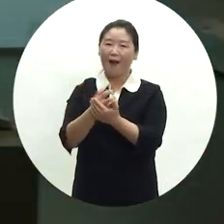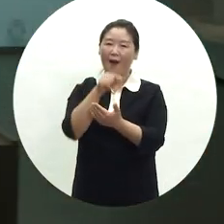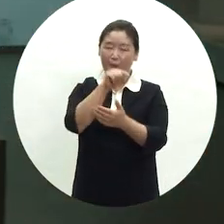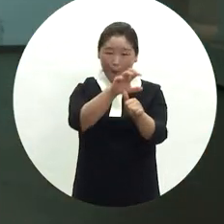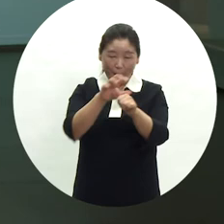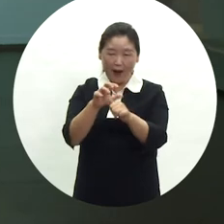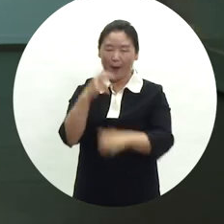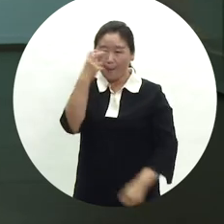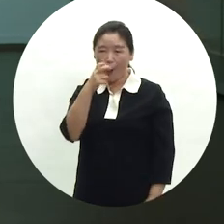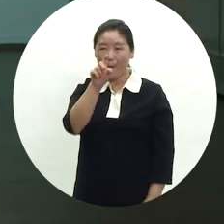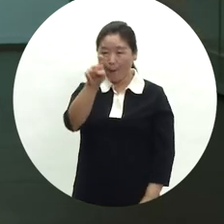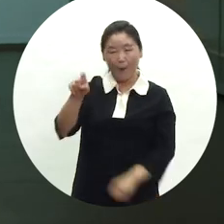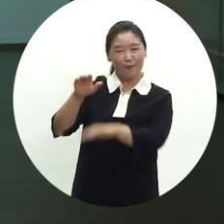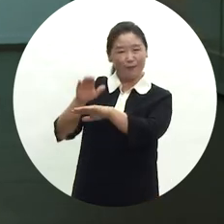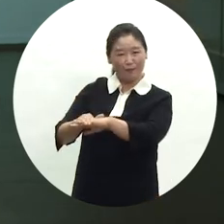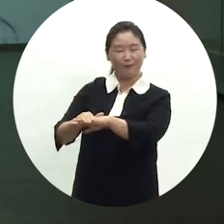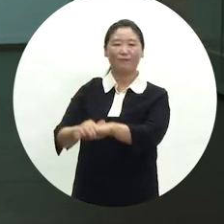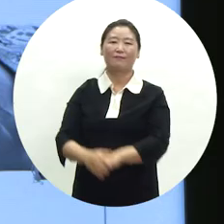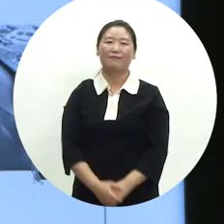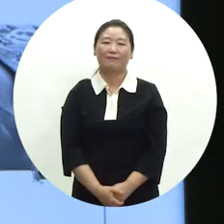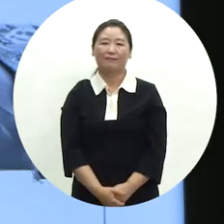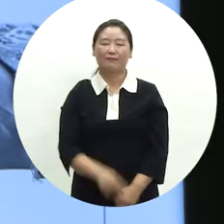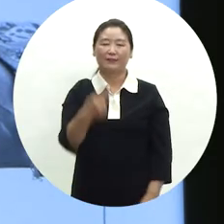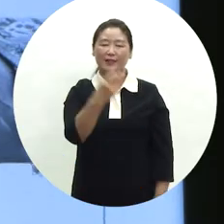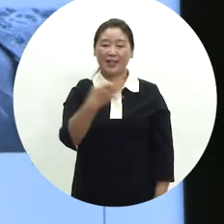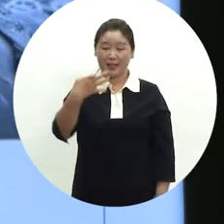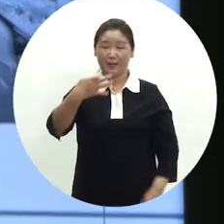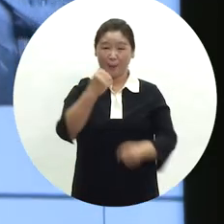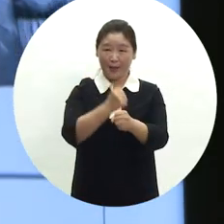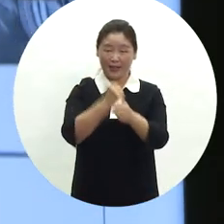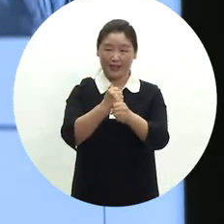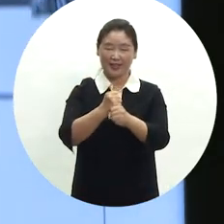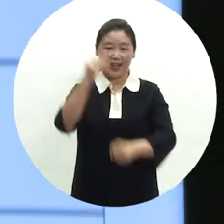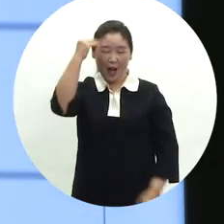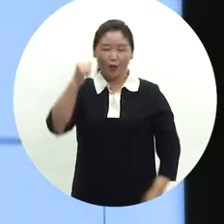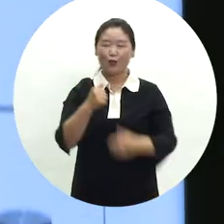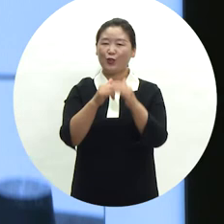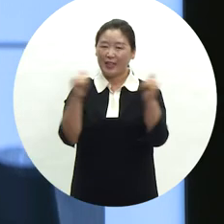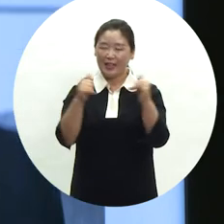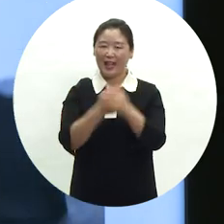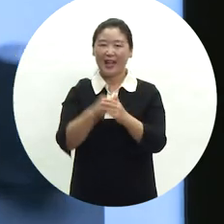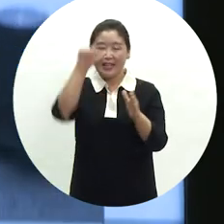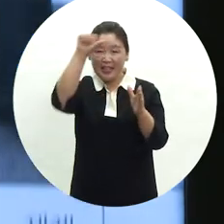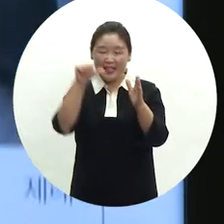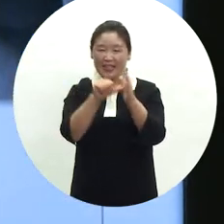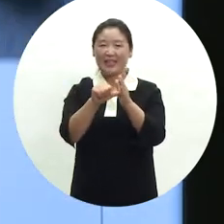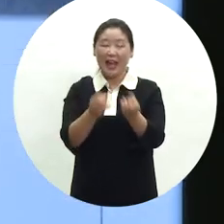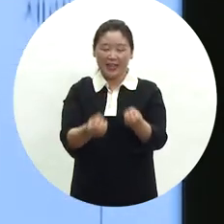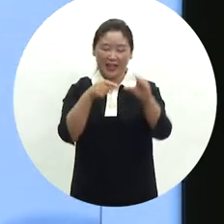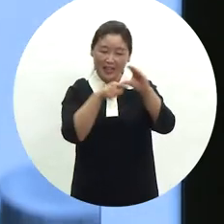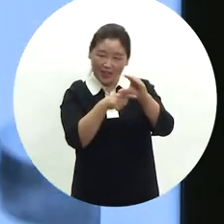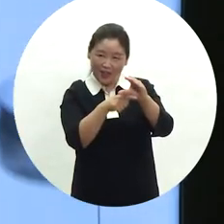검색 공간을 마련하였습니다. 2014년에 발간한 한국인의 일생의뢰 사전을